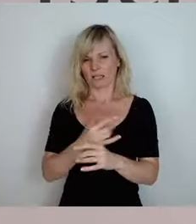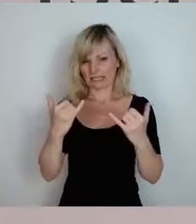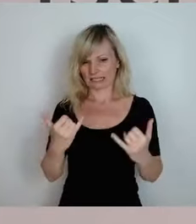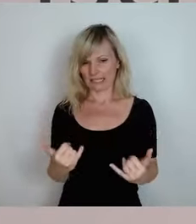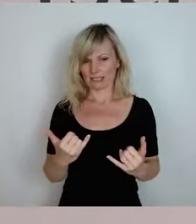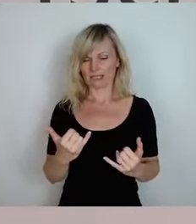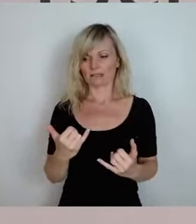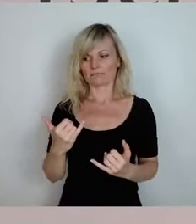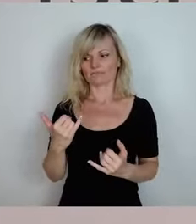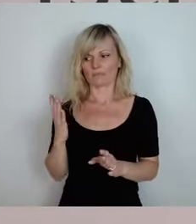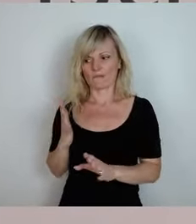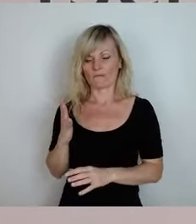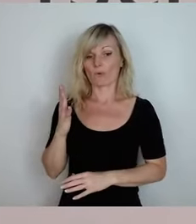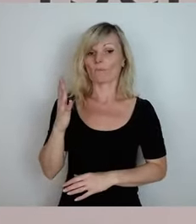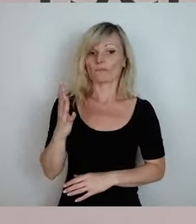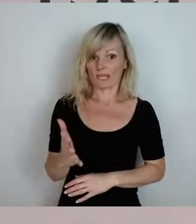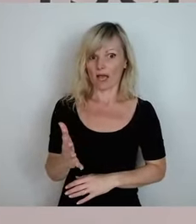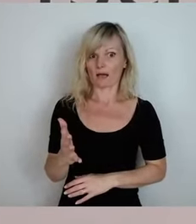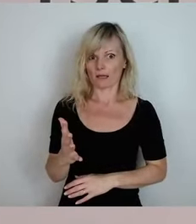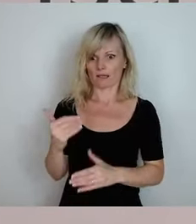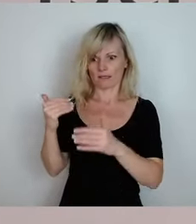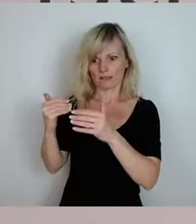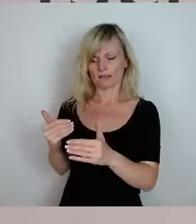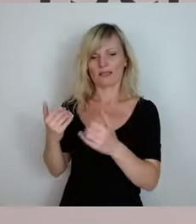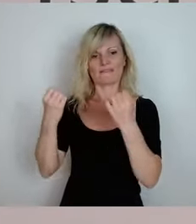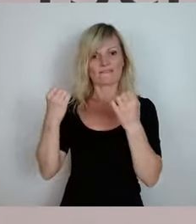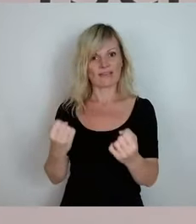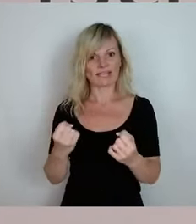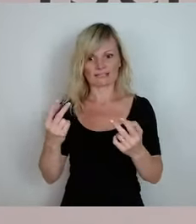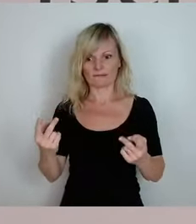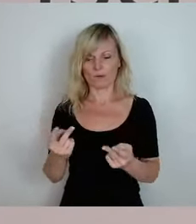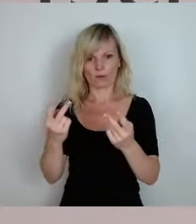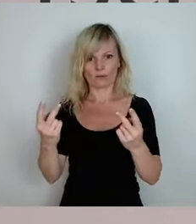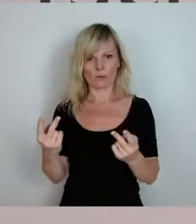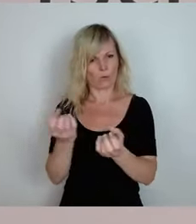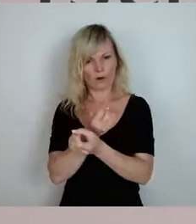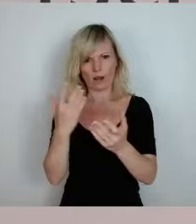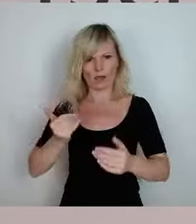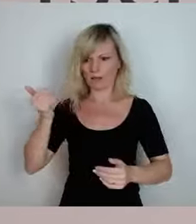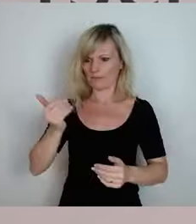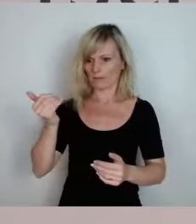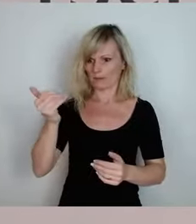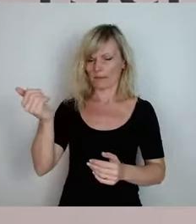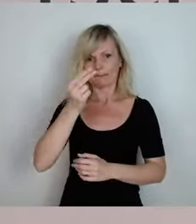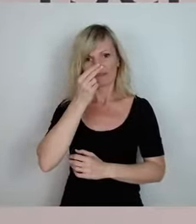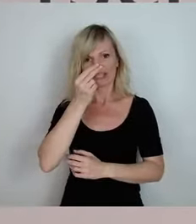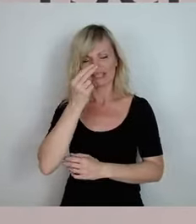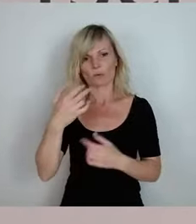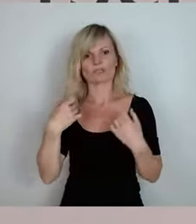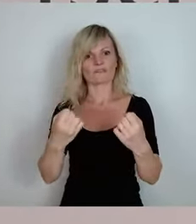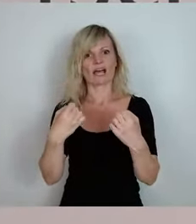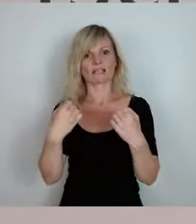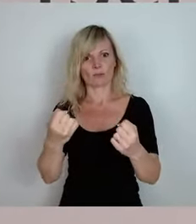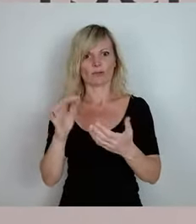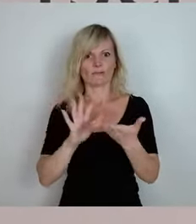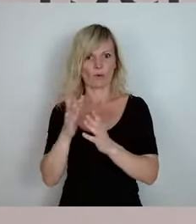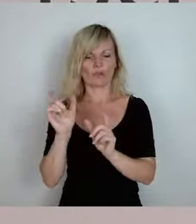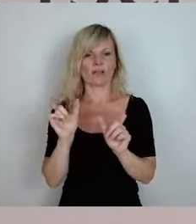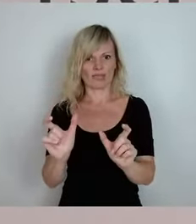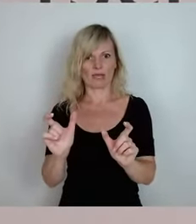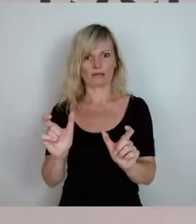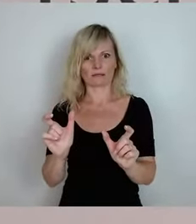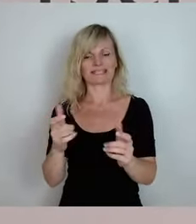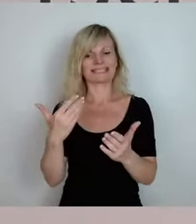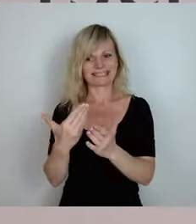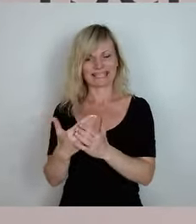Klarheit haben, was die Förderung angeht von Fahrzeugen. Das haben wir jetzt auch nochmal verlängert,